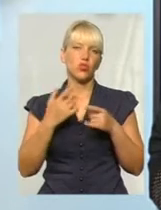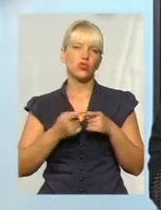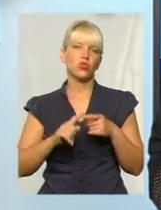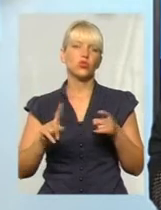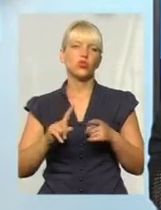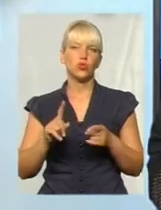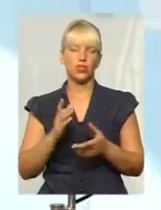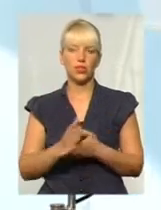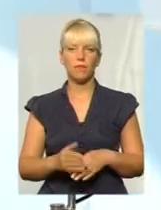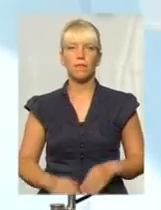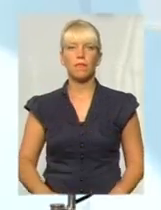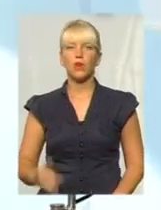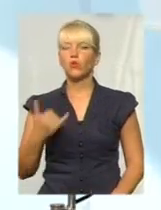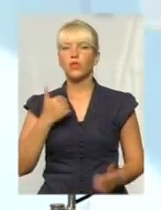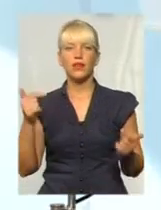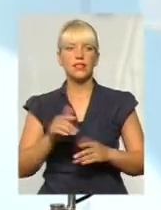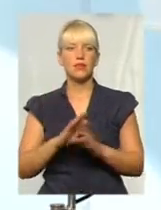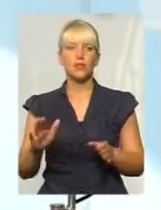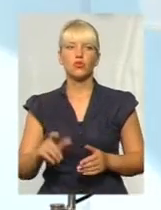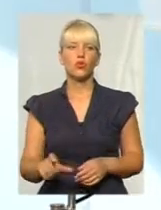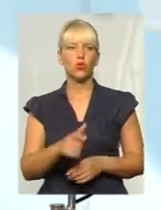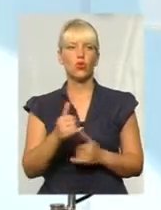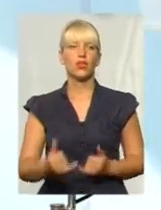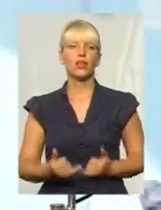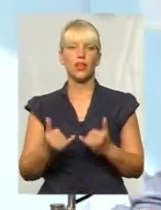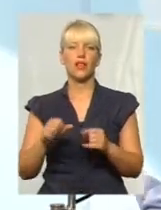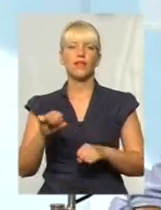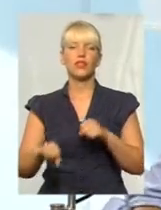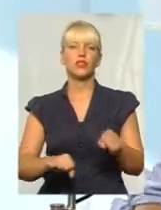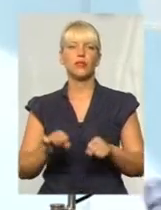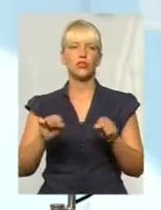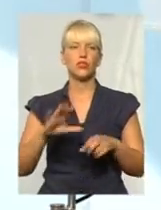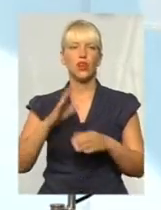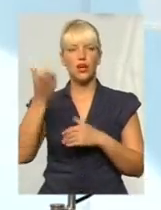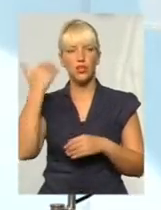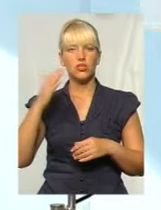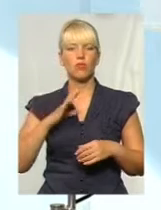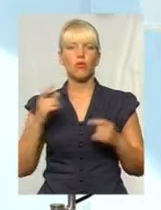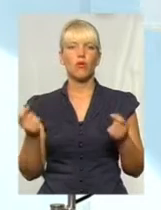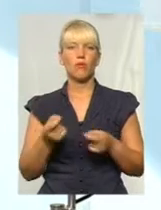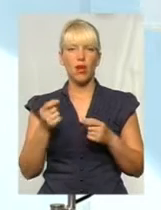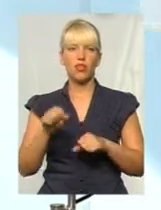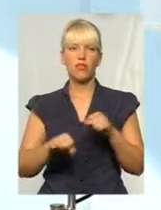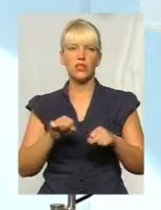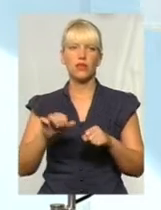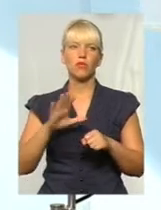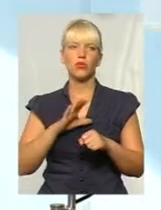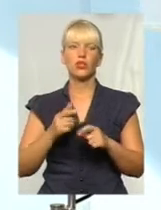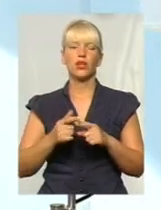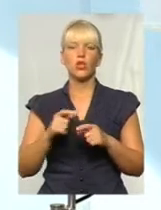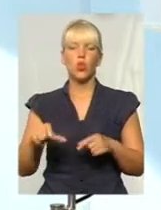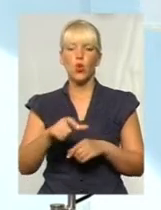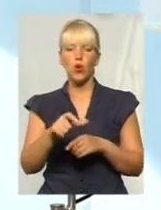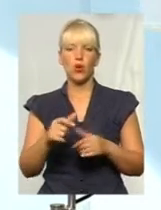Взагалі в нас не пристосовані дороги для велосипедистів. Можливо, раніше велосипедистів було мало, більше водіїв, і дороги більше на них були